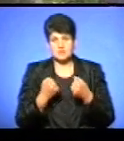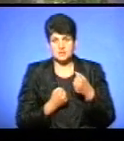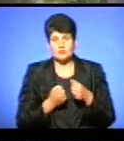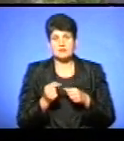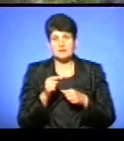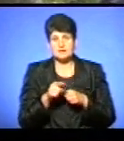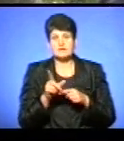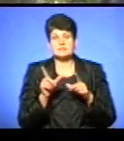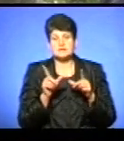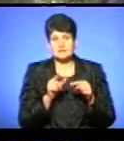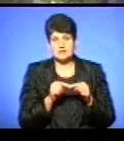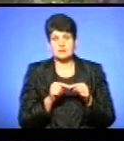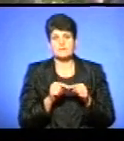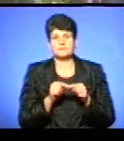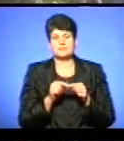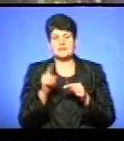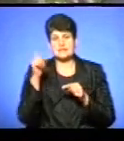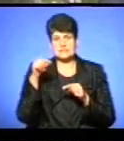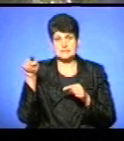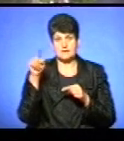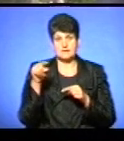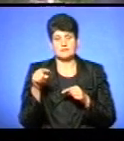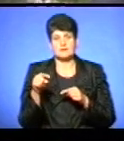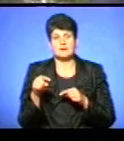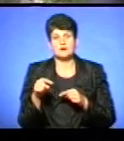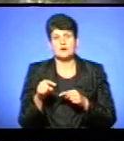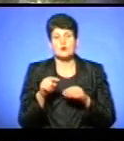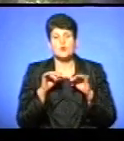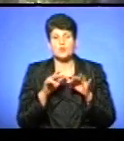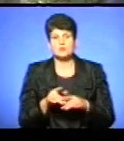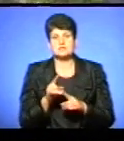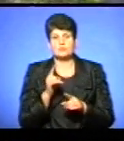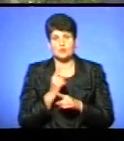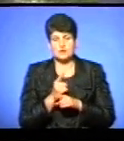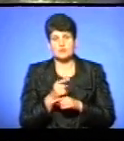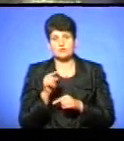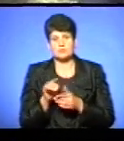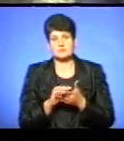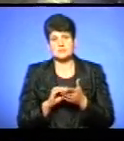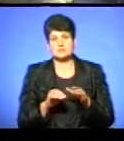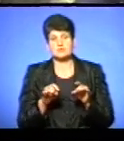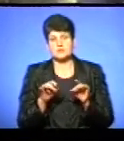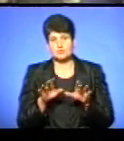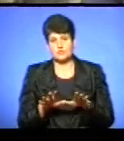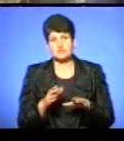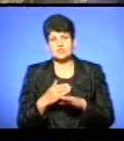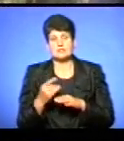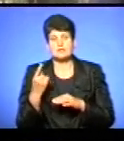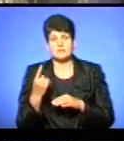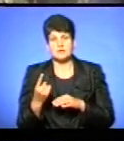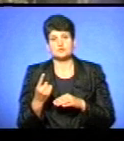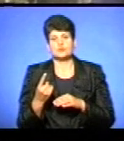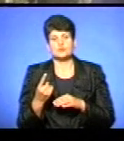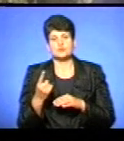як він заїхав в зону дії дорожнього знаку 3.1, рух заборонено, на даного водія була винесена постанова за частиною 1 статті